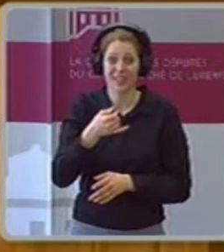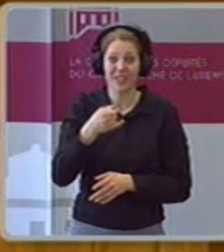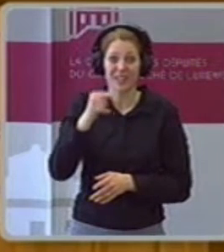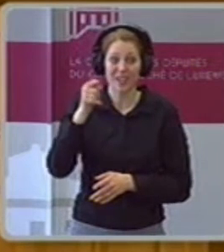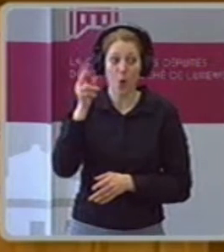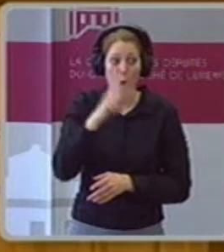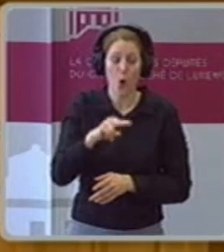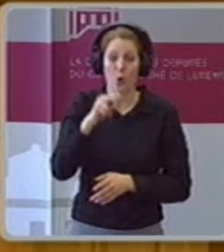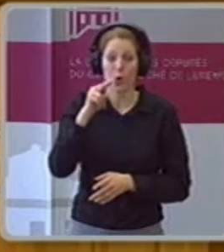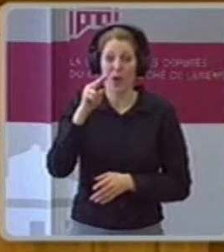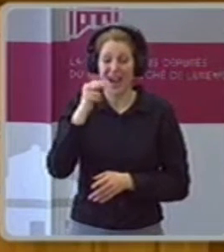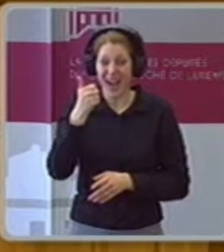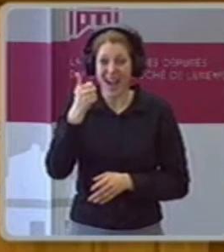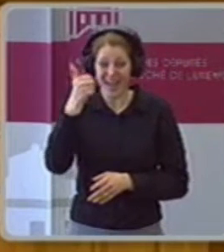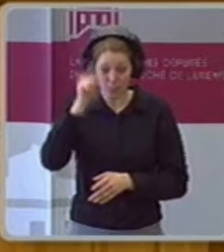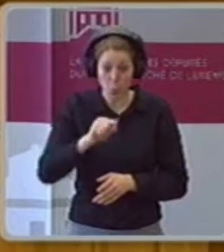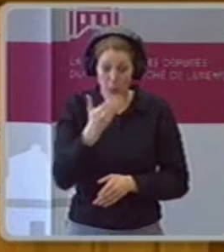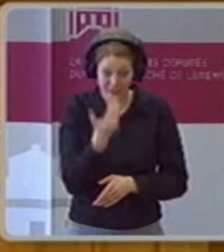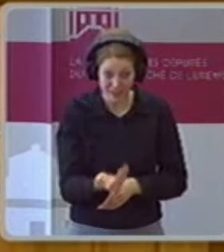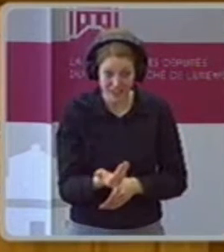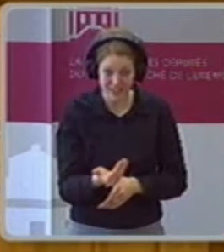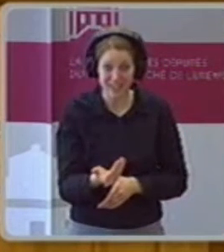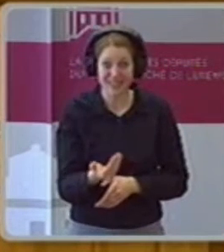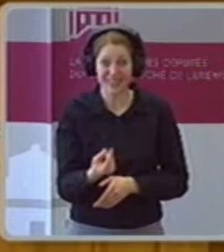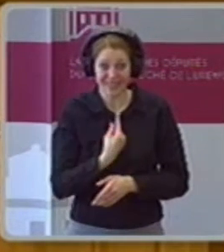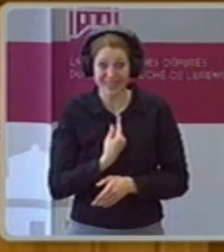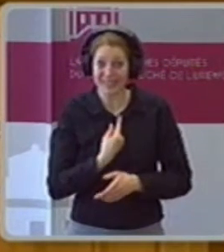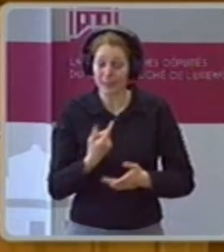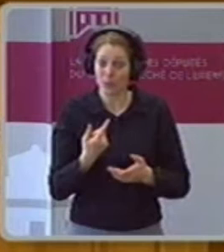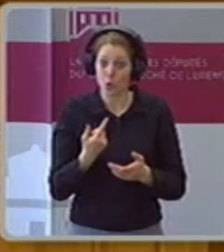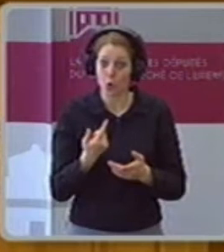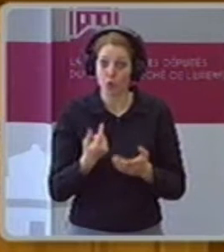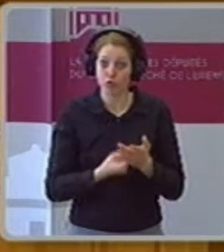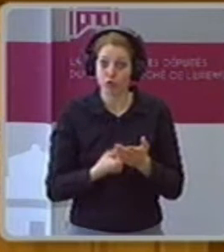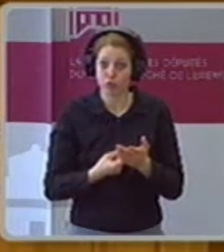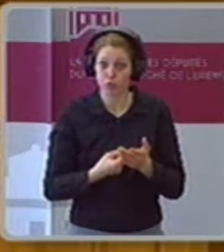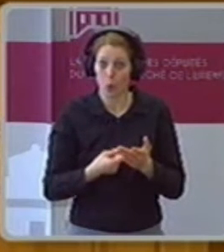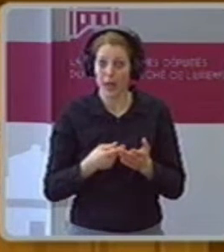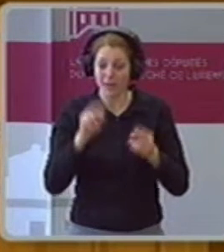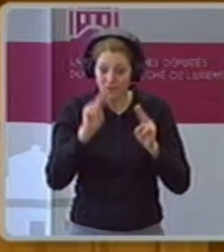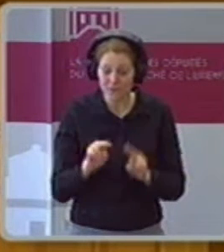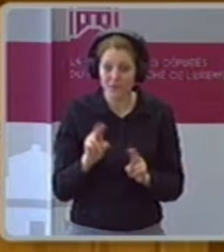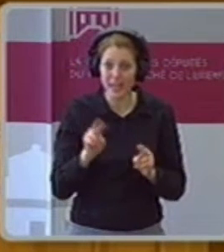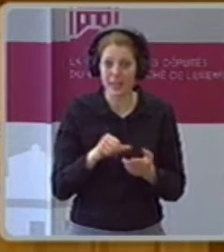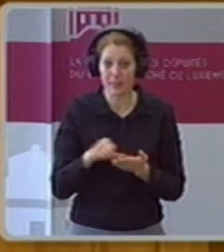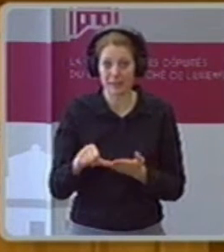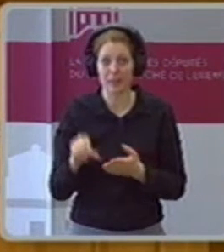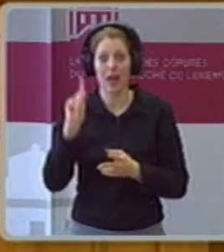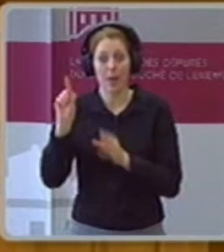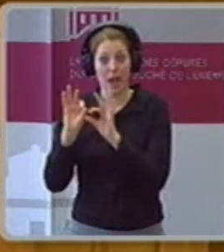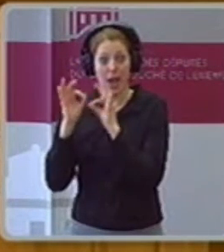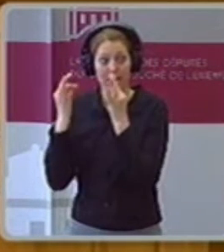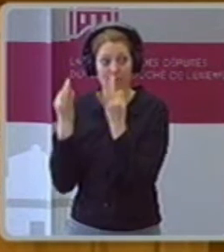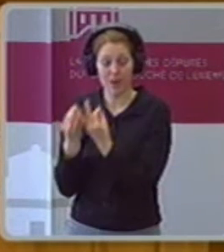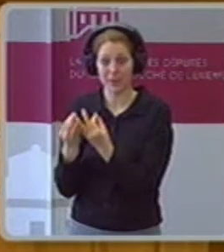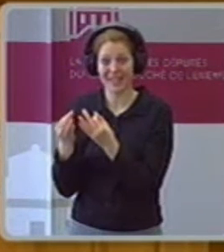Eine Familie, eine Familie, eine Familie, Steuerclasse 2, wo ihr es schafft, wo ihr es